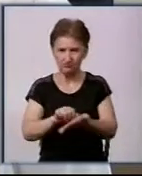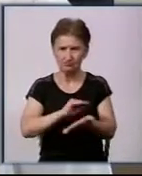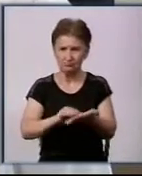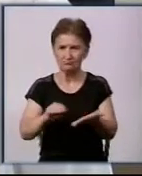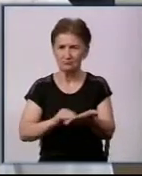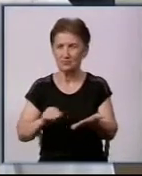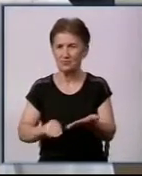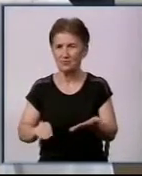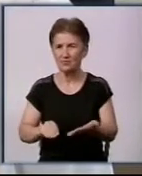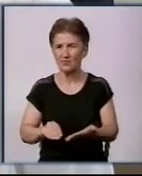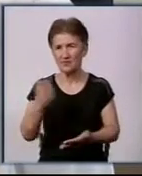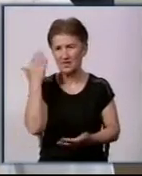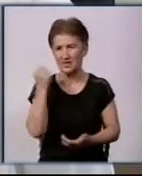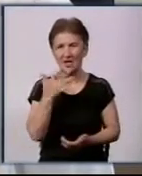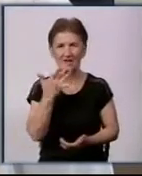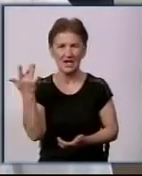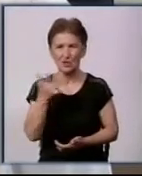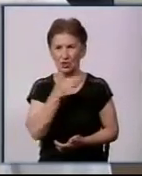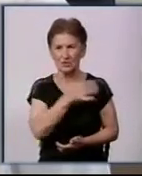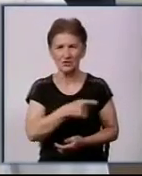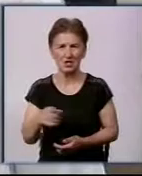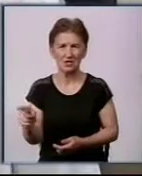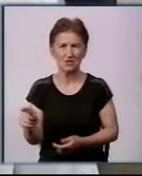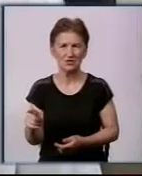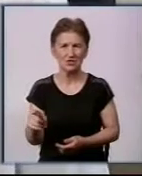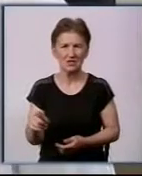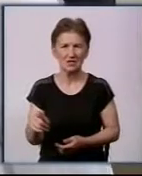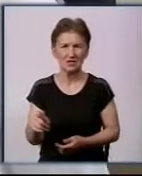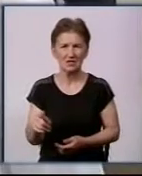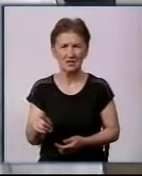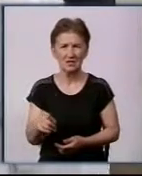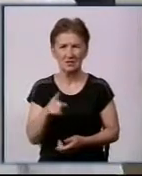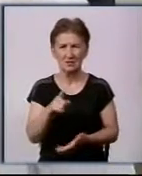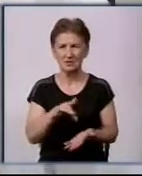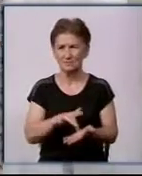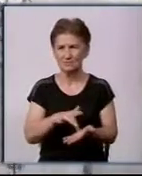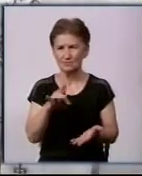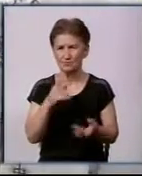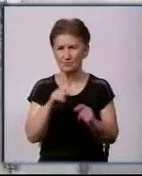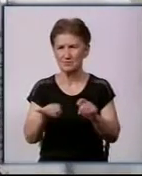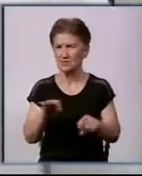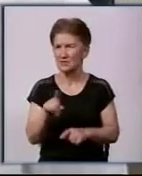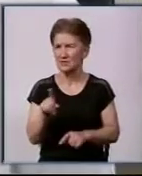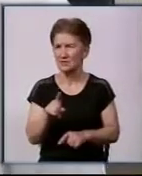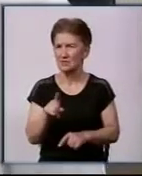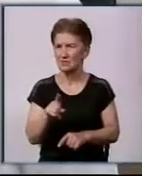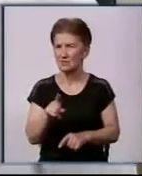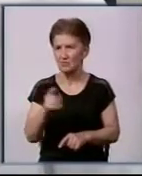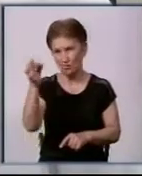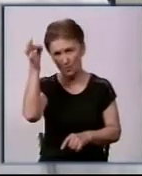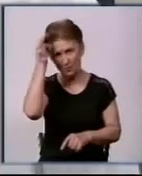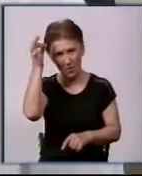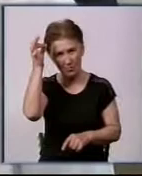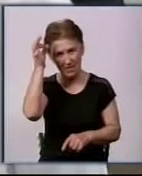В свій час, радянський час, публікувався багато центральних витання, вийшло кілька збірок. Пам'ятаю, як